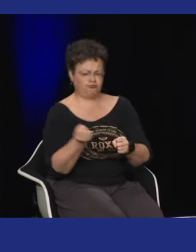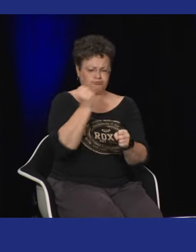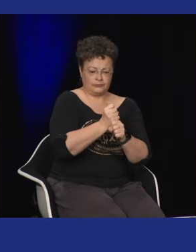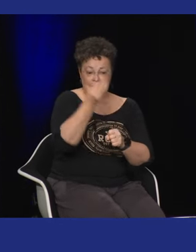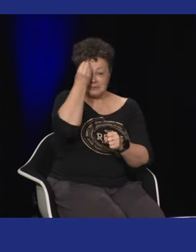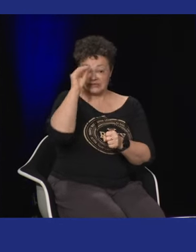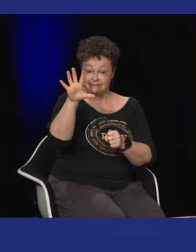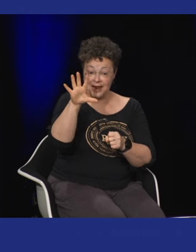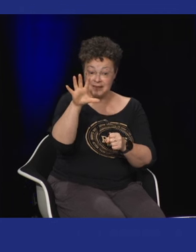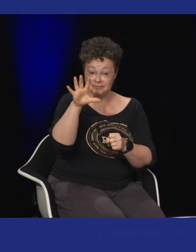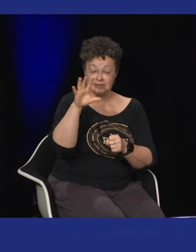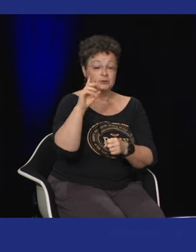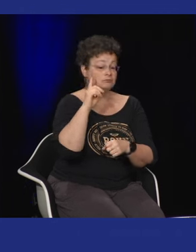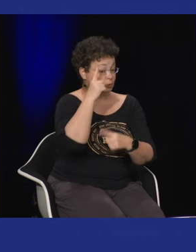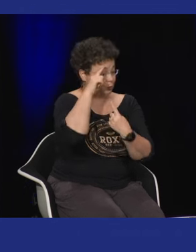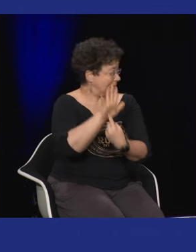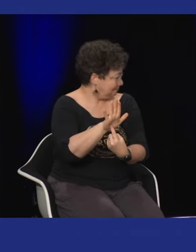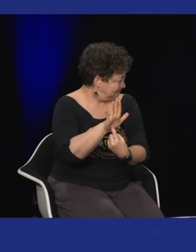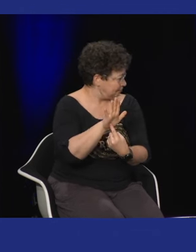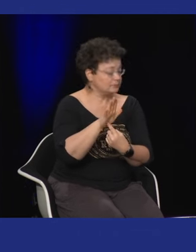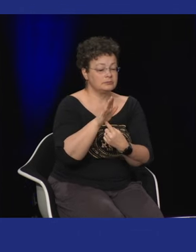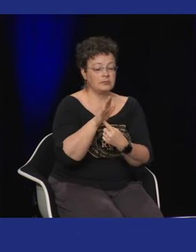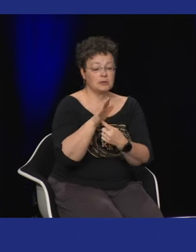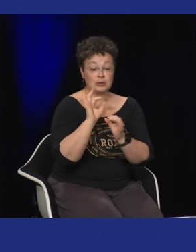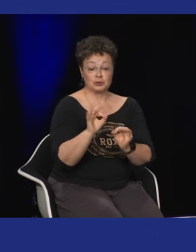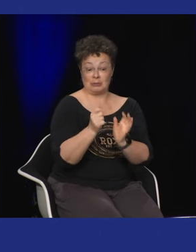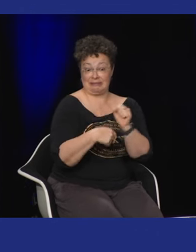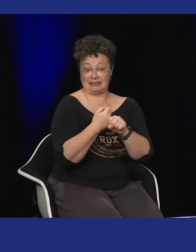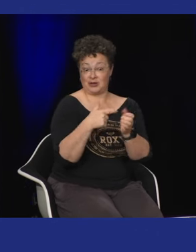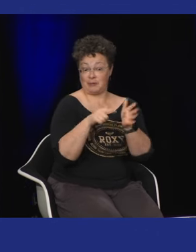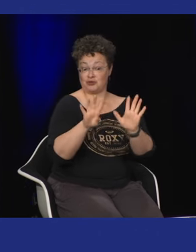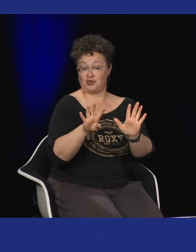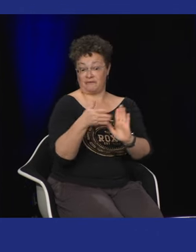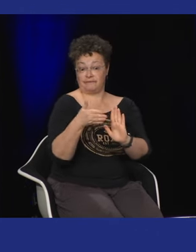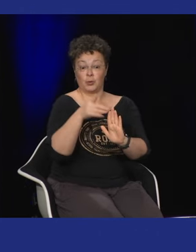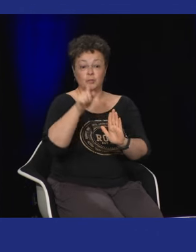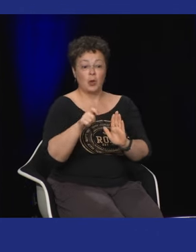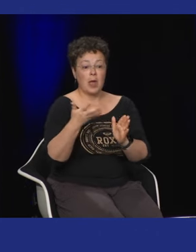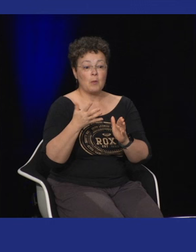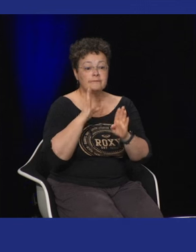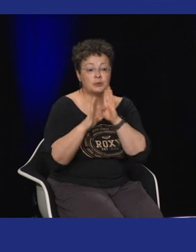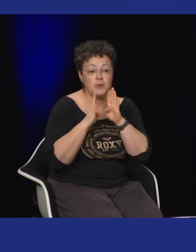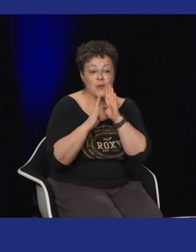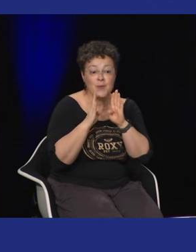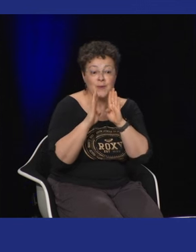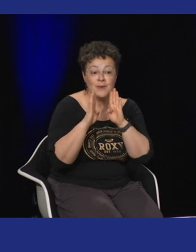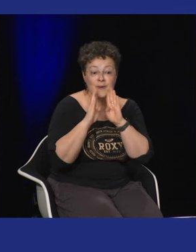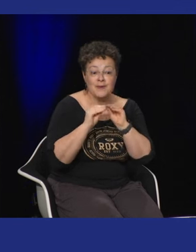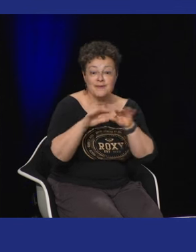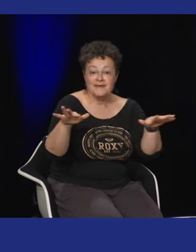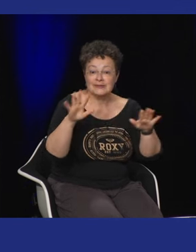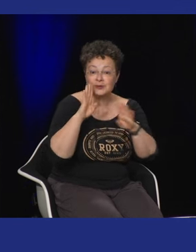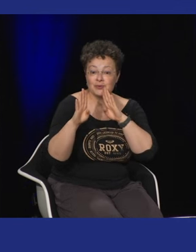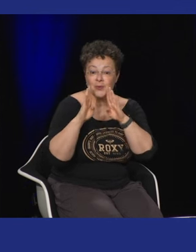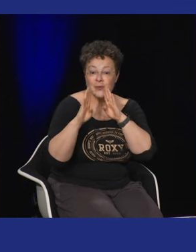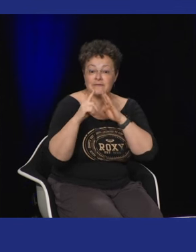à jeter et il a décidé d'en faire un manifeste sur le surdisme et ça c'était en 2009 ça a